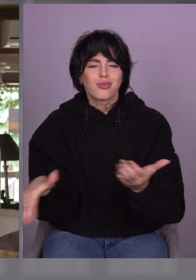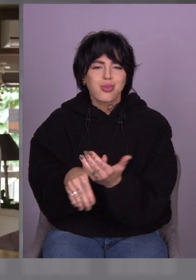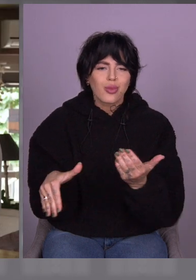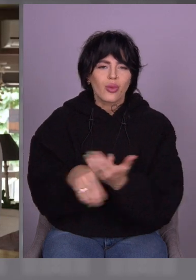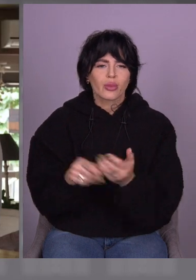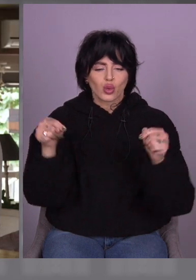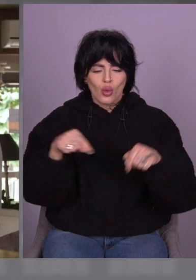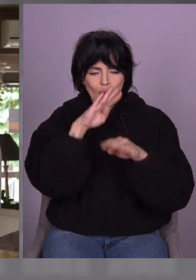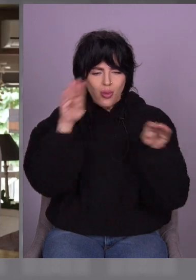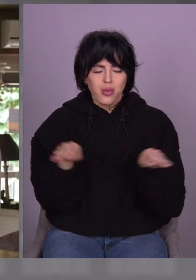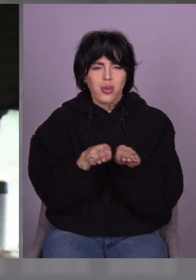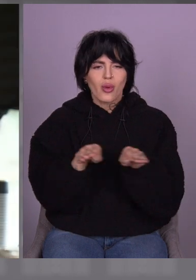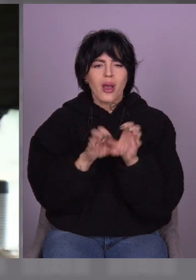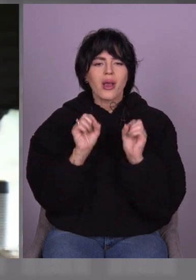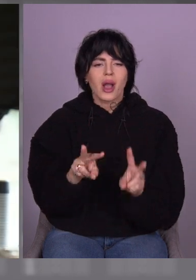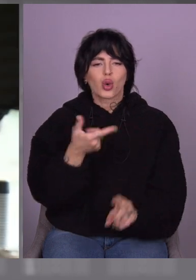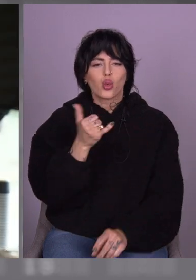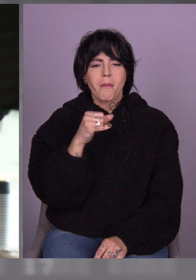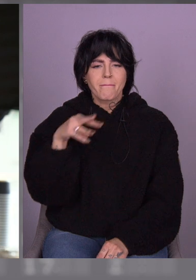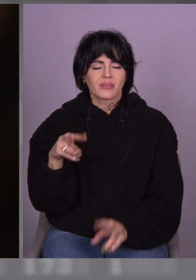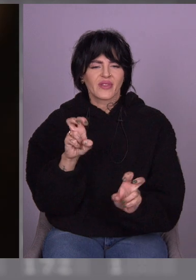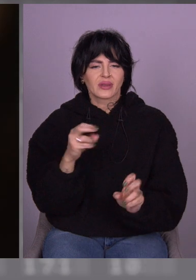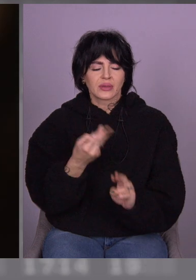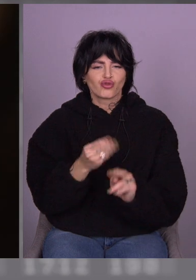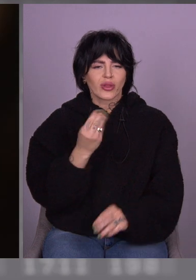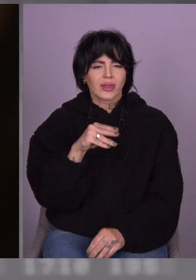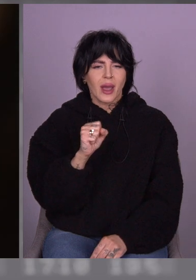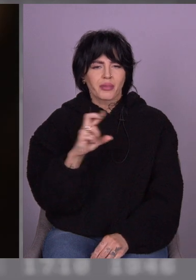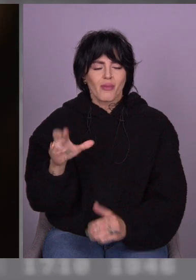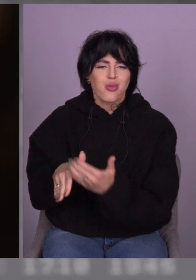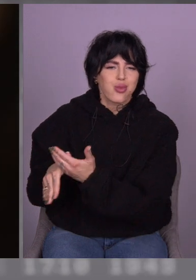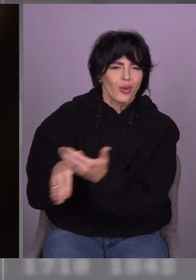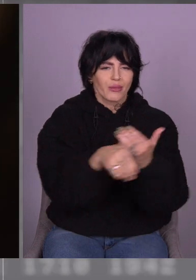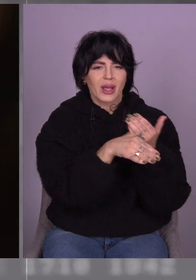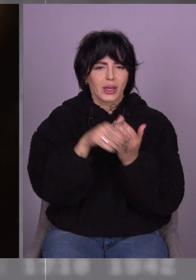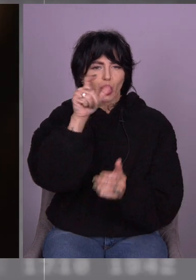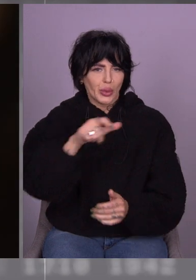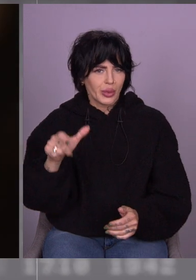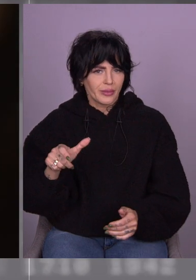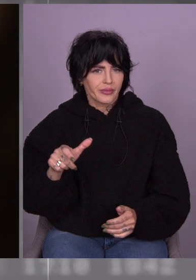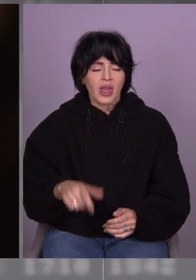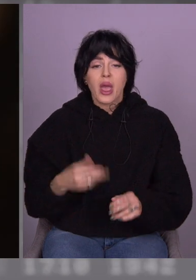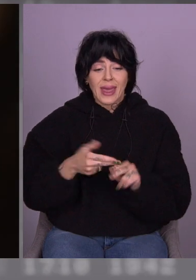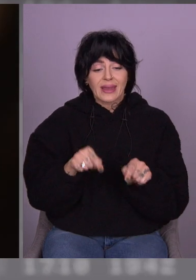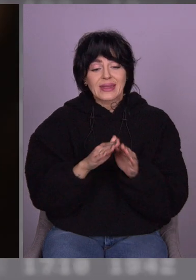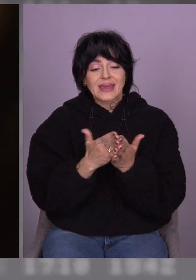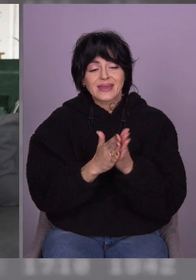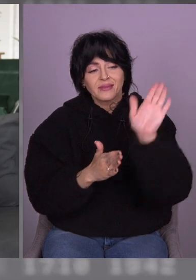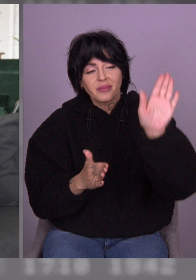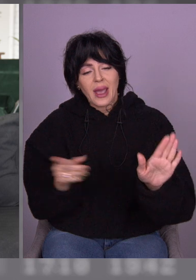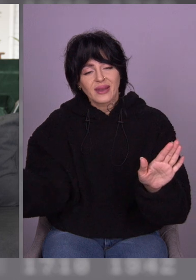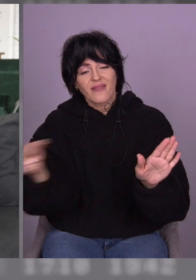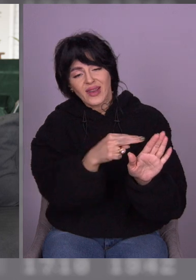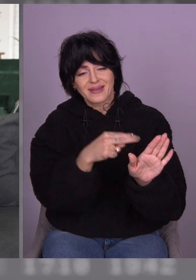Тобто тут був свого роду гуманітарний штаб, я так розумію. От моя книжка стоїть, я не знаю, чи тато її